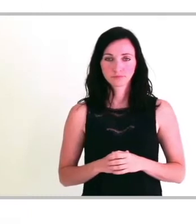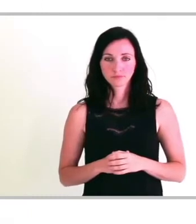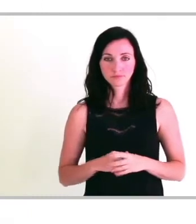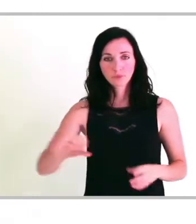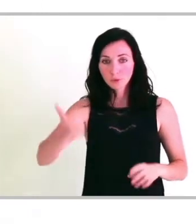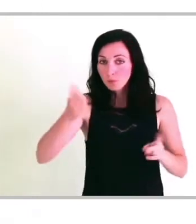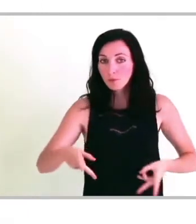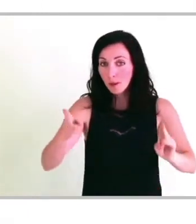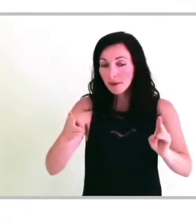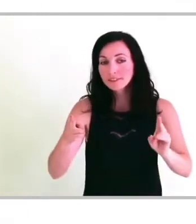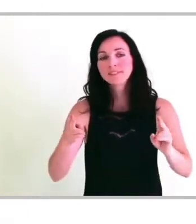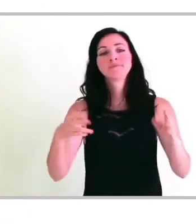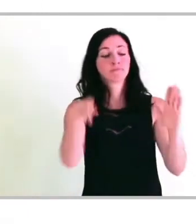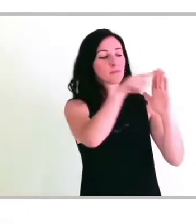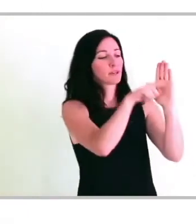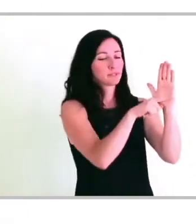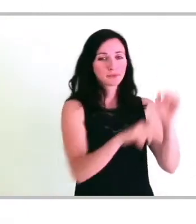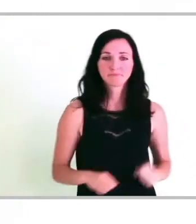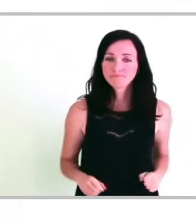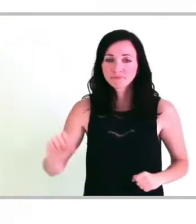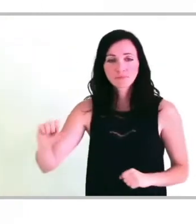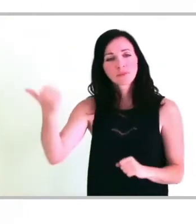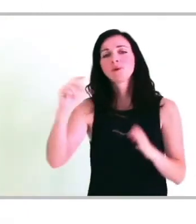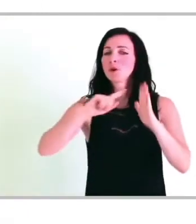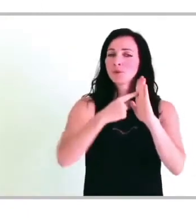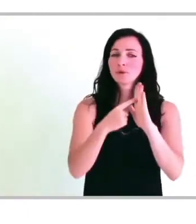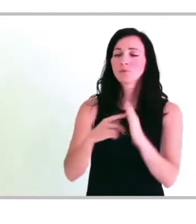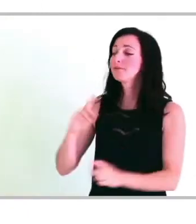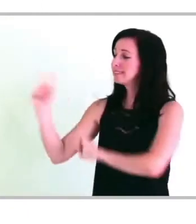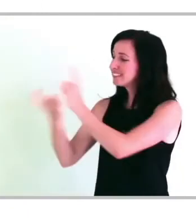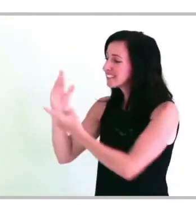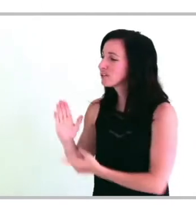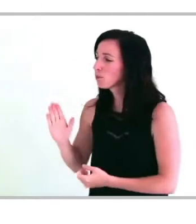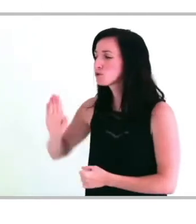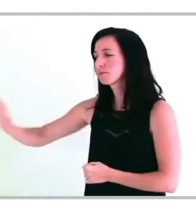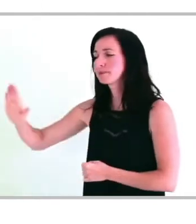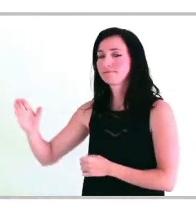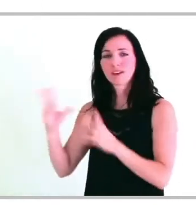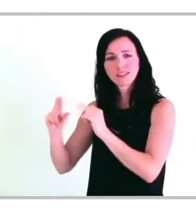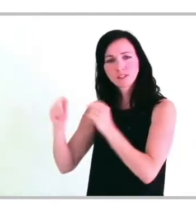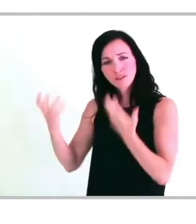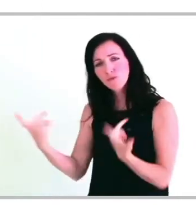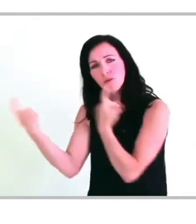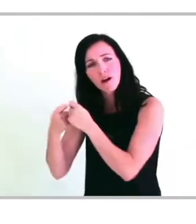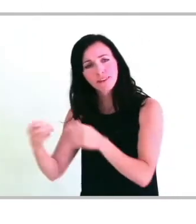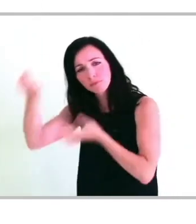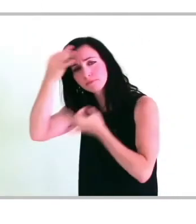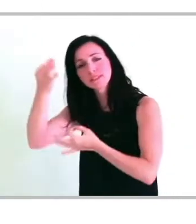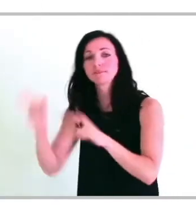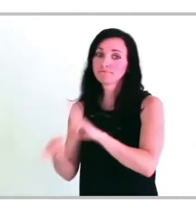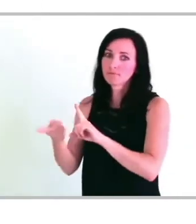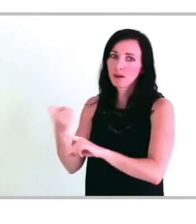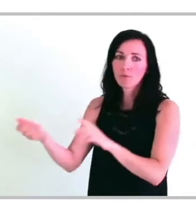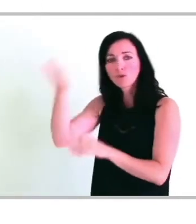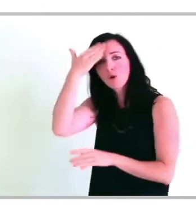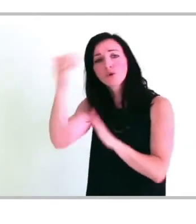Première partie maintenant, les principes. Première élément, pour adapter vos explications aux besoins de vos clients, est important de connaître le rôle de